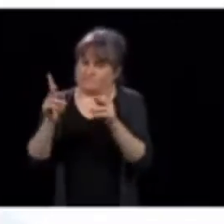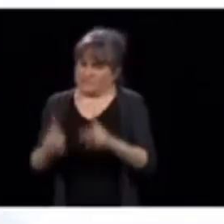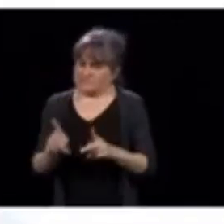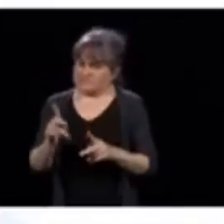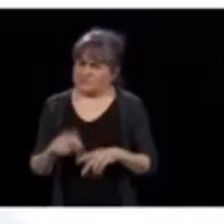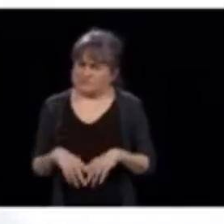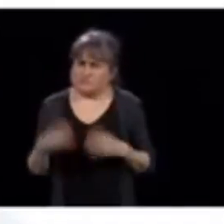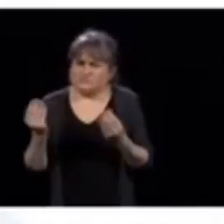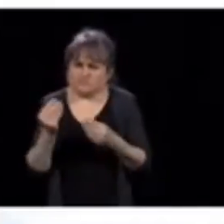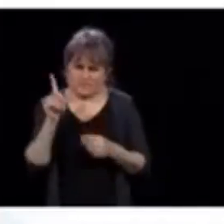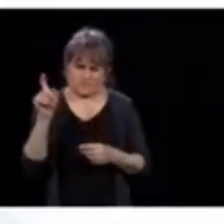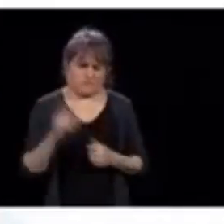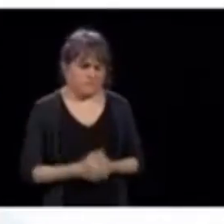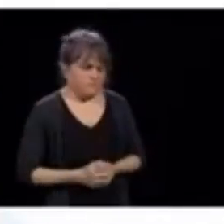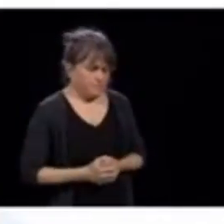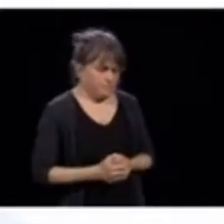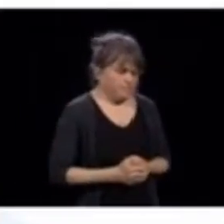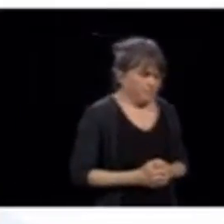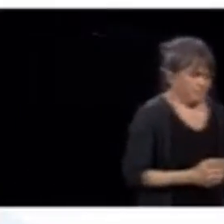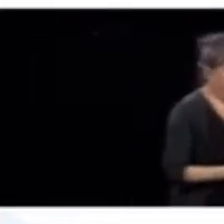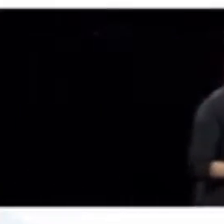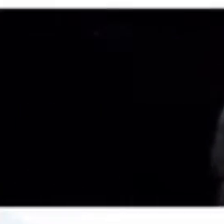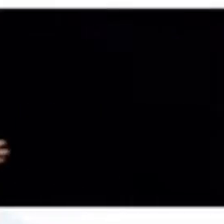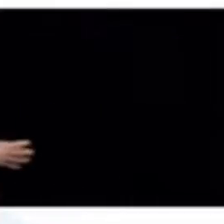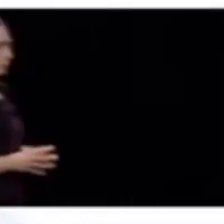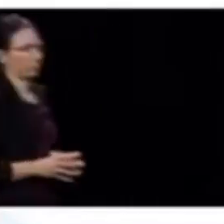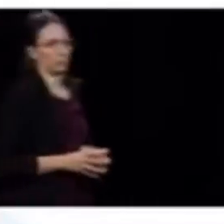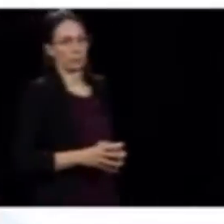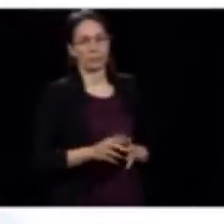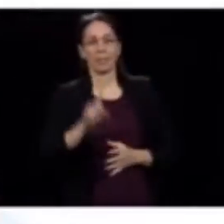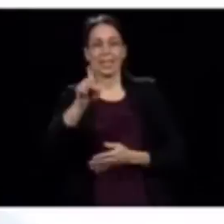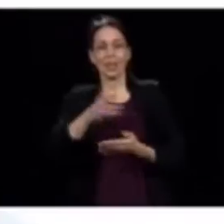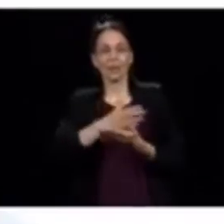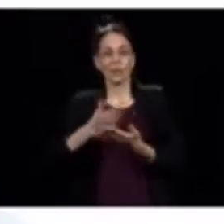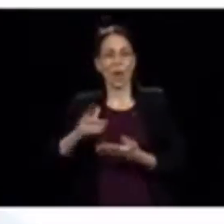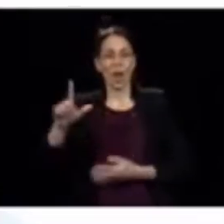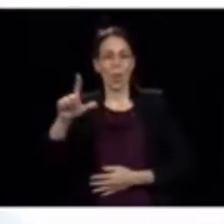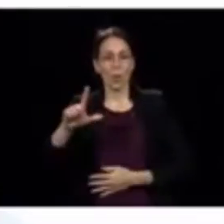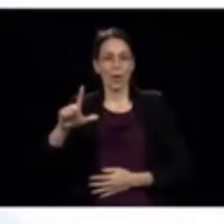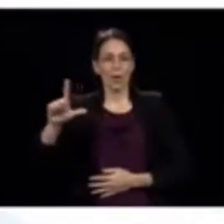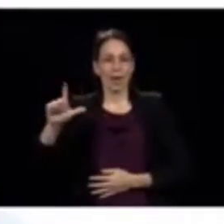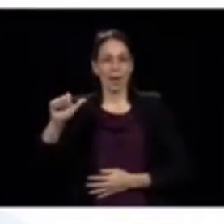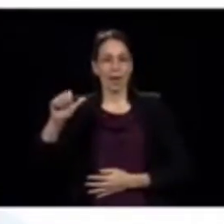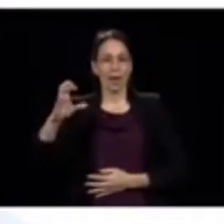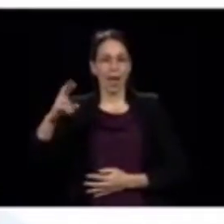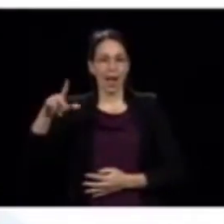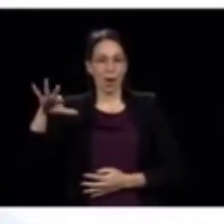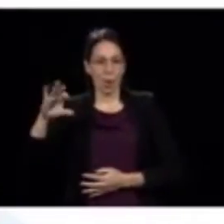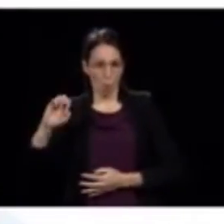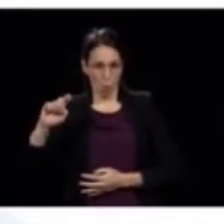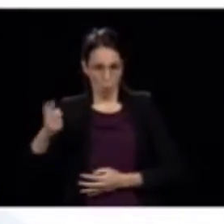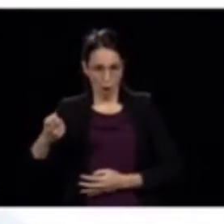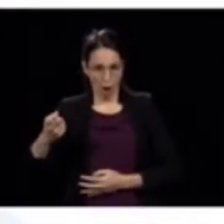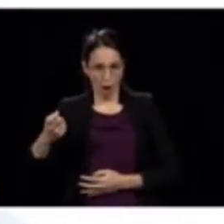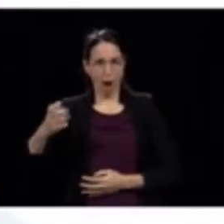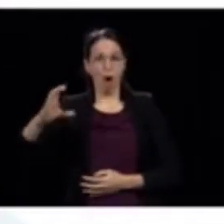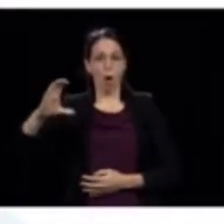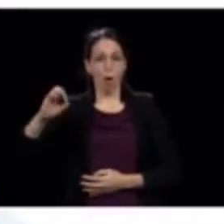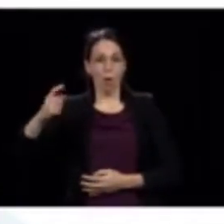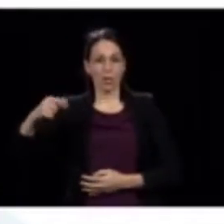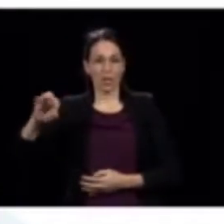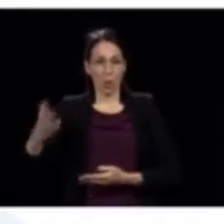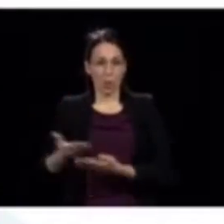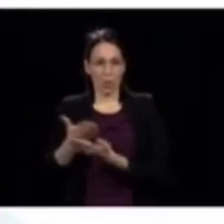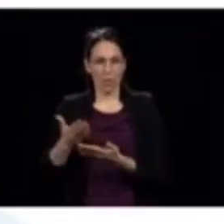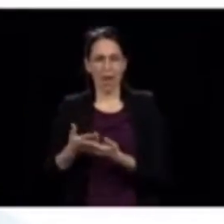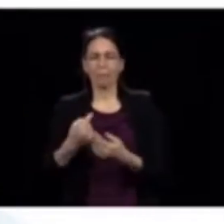patient. Prochaine question, Louis Lacroix, Cogéco-Nouvelles. Sur le même thème, moi, on me dit qu'il une directive qui a été donnée ce matin par